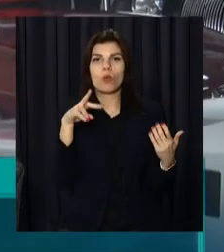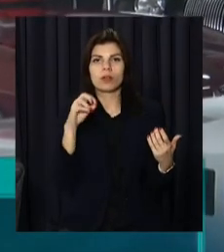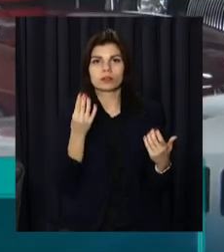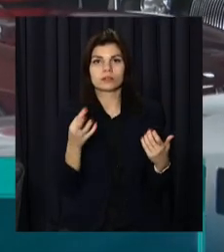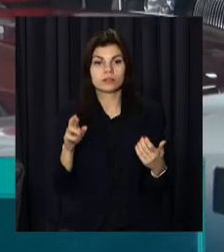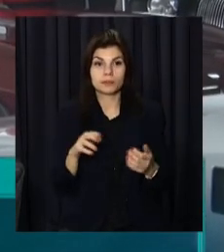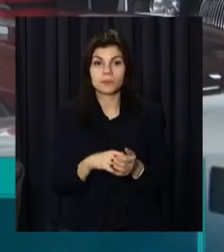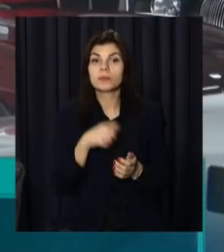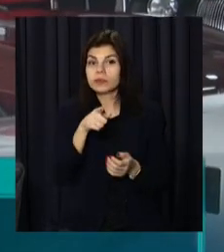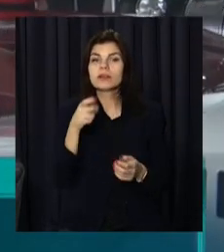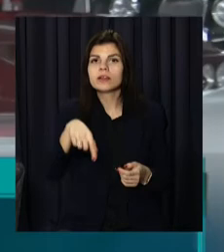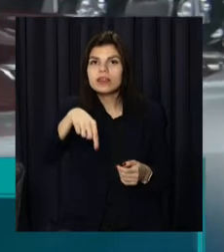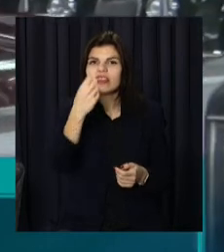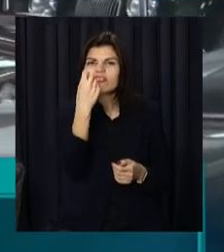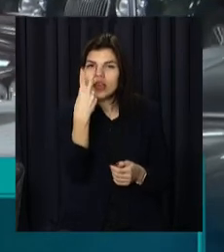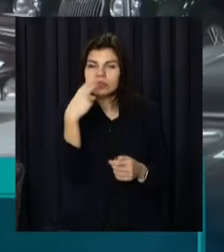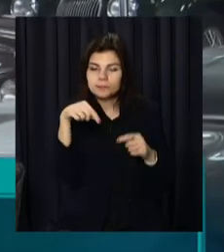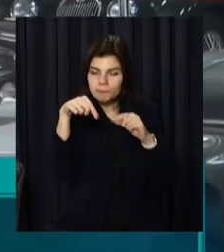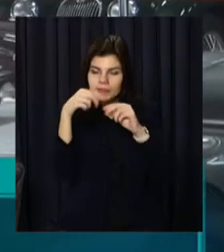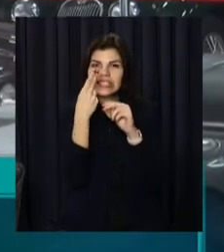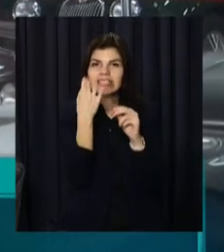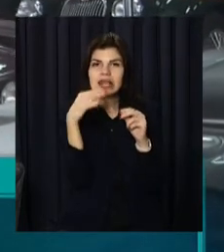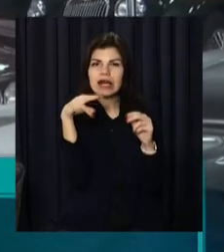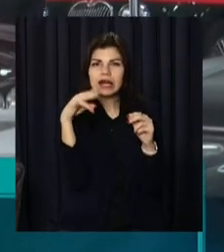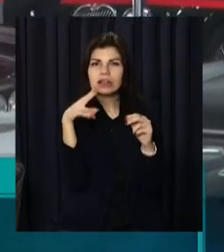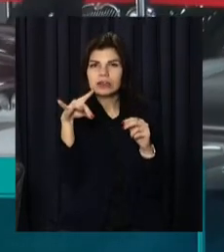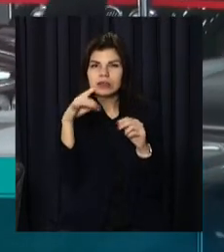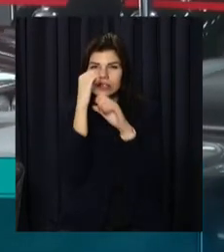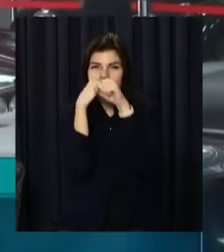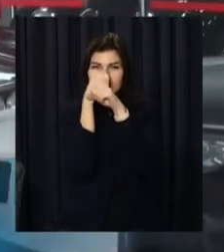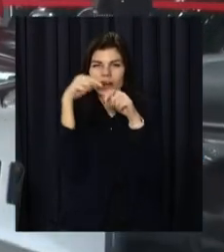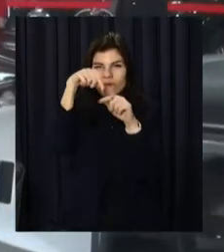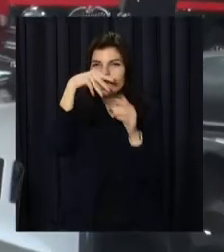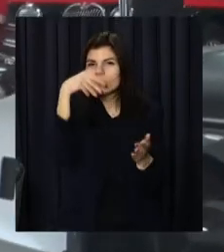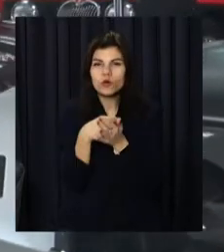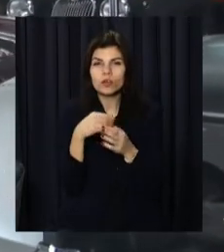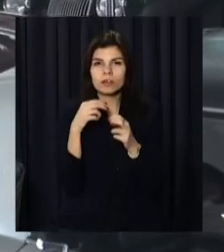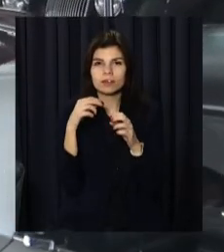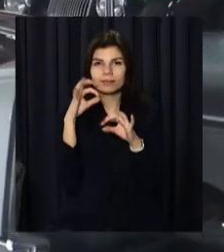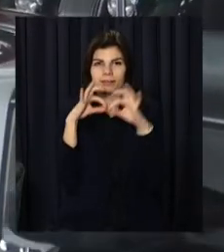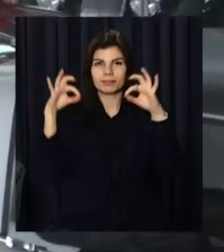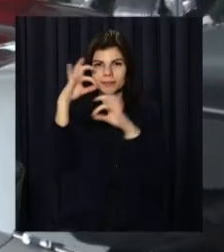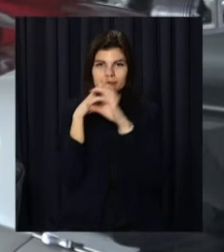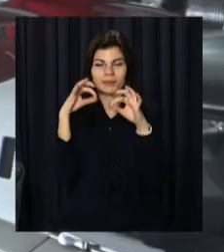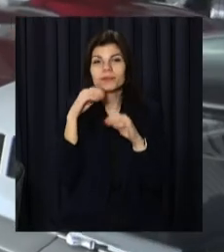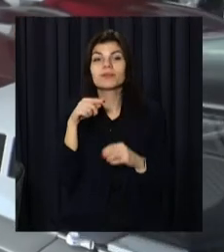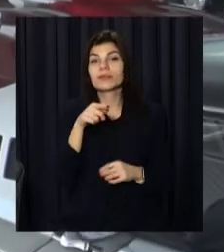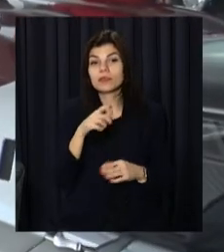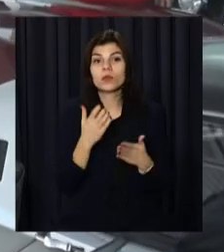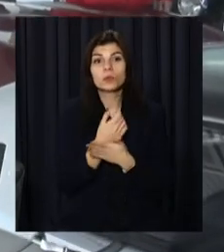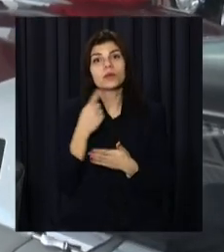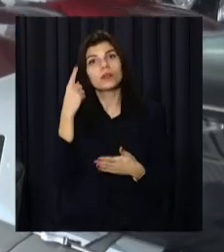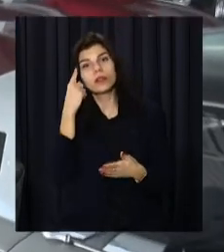-ціліндрові спортивні автомобілі. І коли розробили цей, «Енсо Феррарі» дуже брали сумніви, чи буде вона